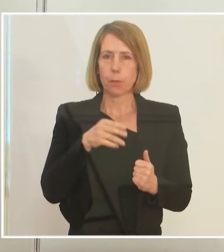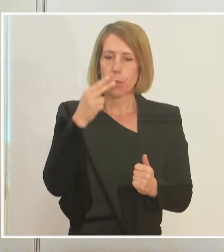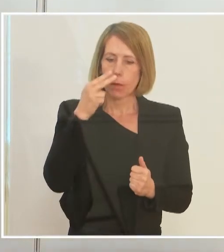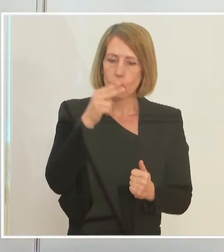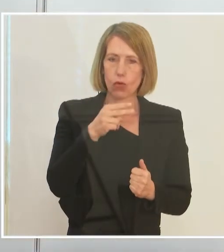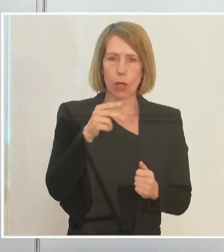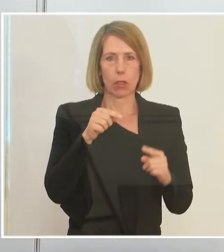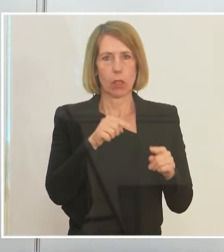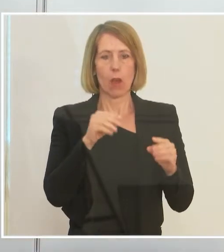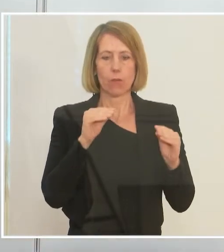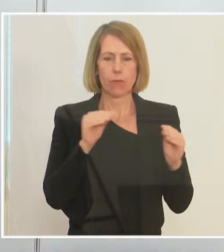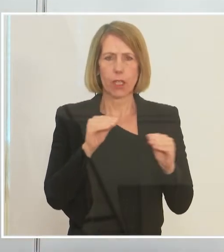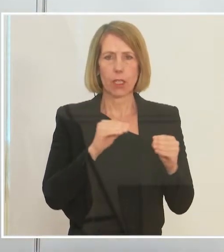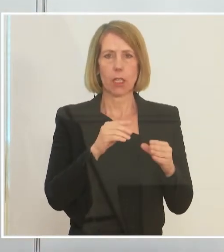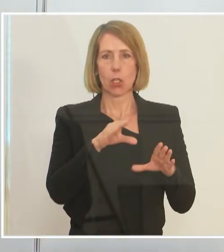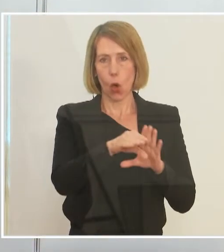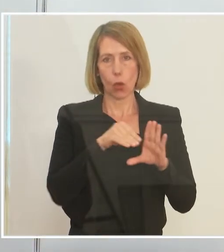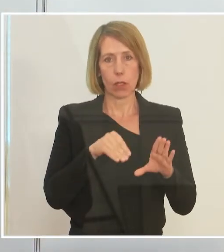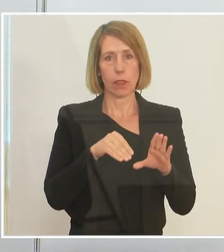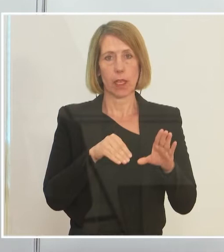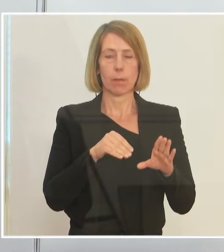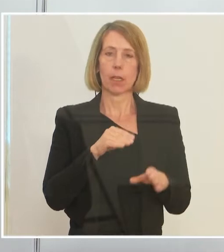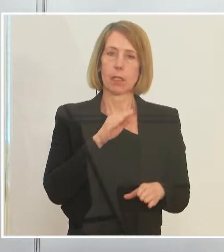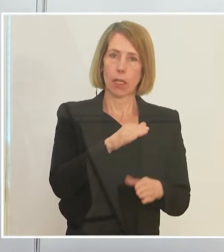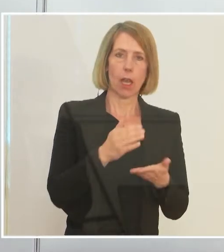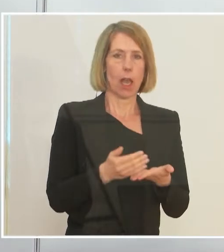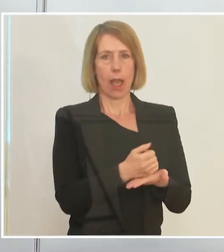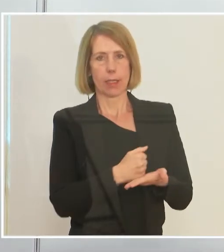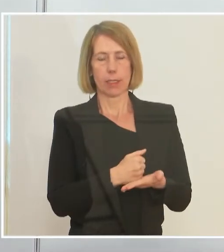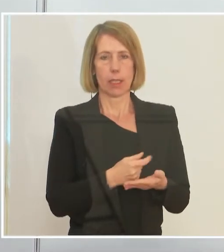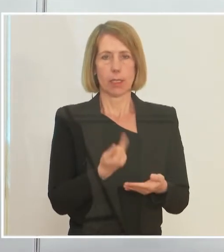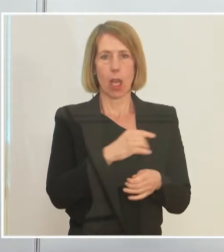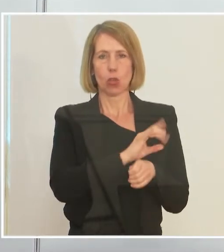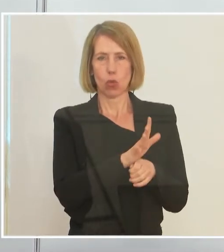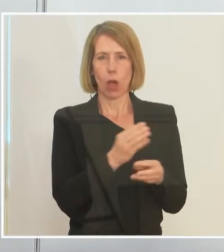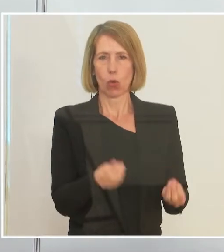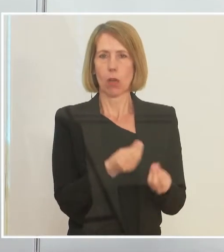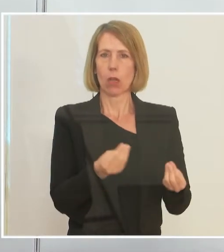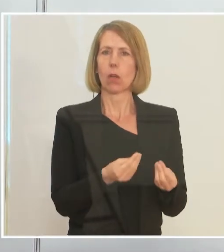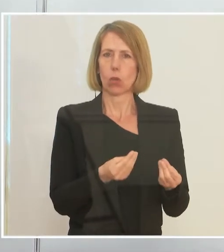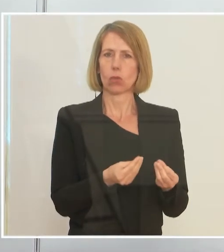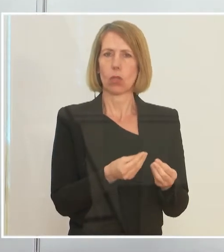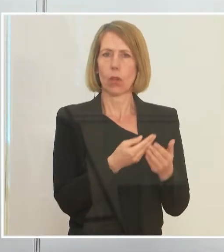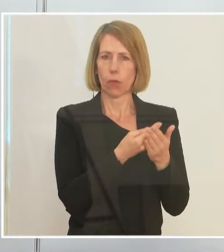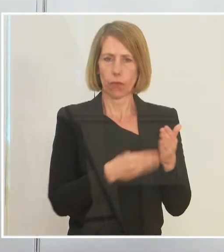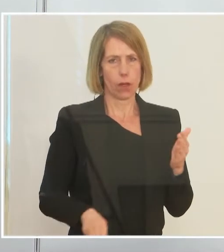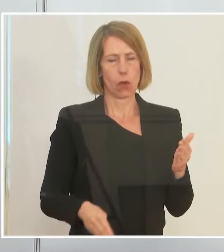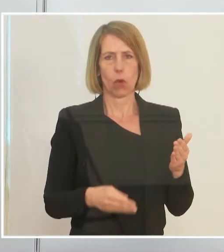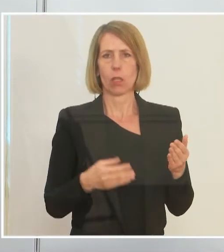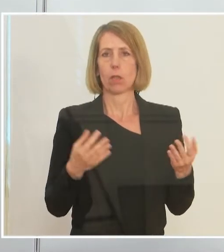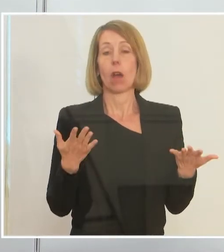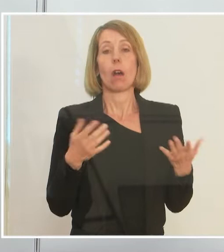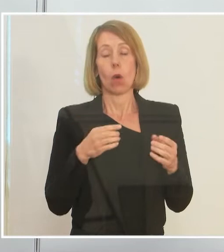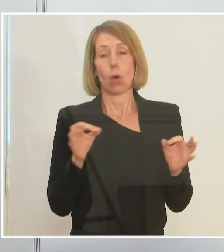das wirklich ein Unternehmen, wo der Umsatz aus Corona-Gründen weggebrochen ist? Ist das wirklich ein Unternehmen,